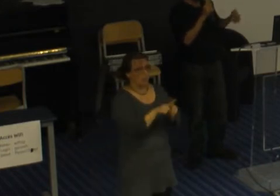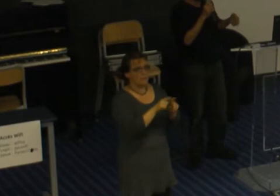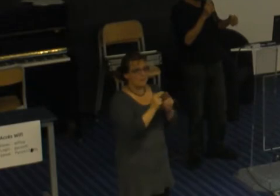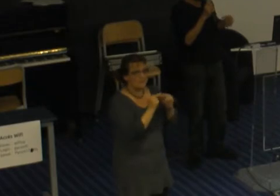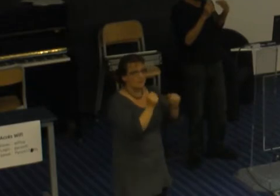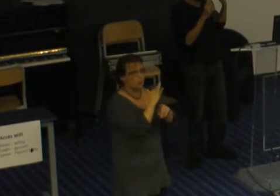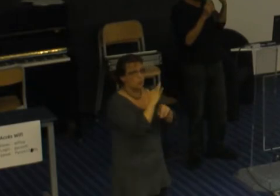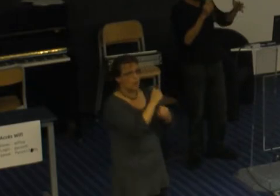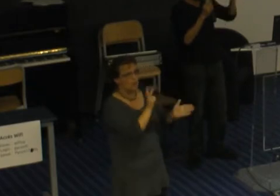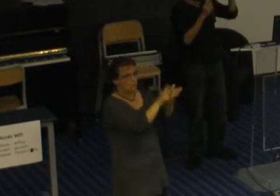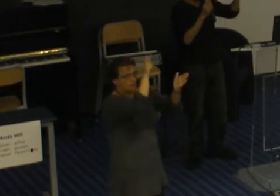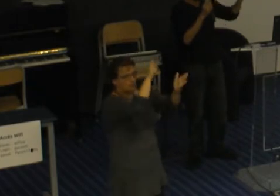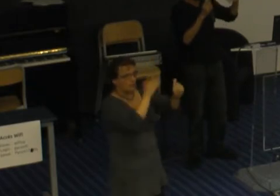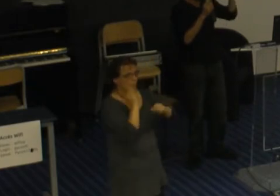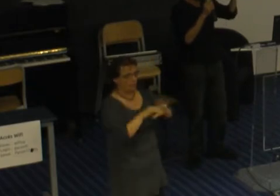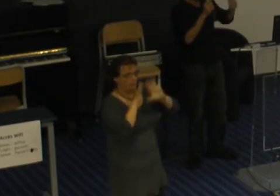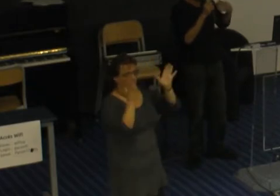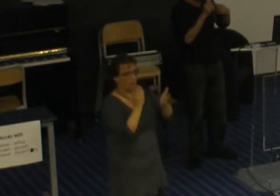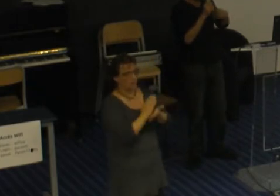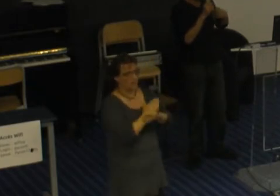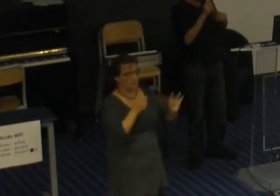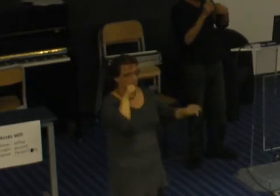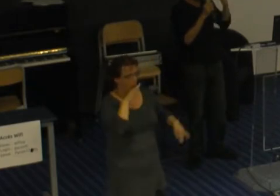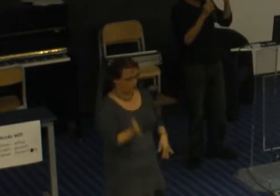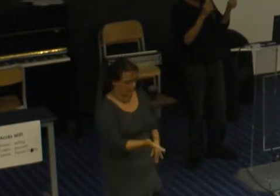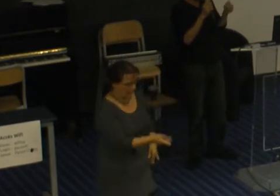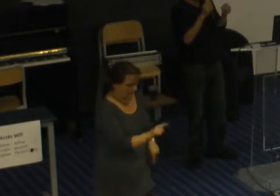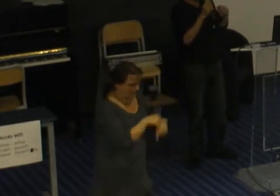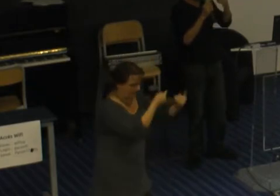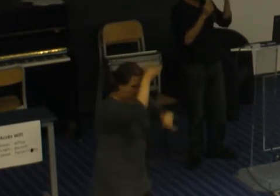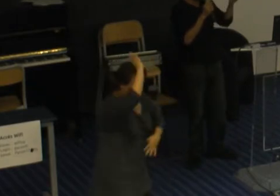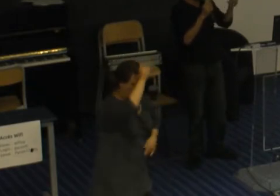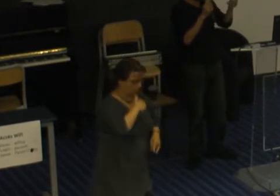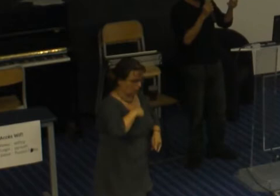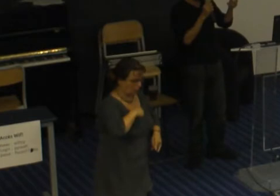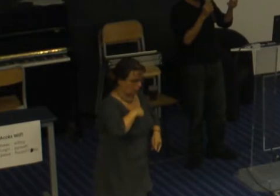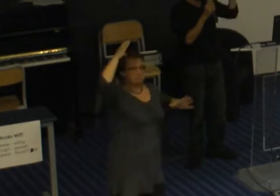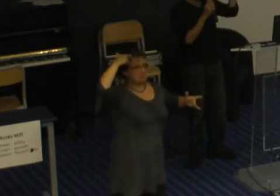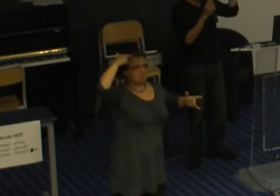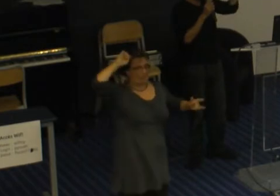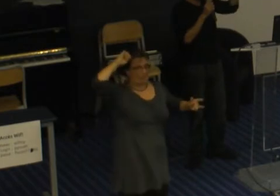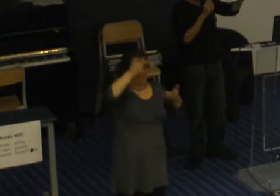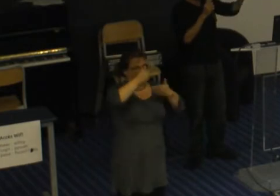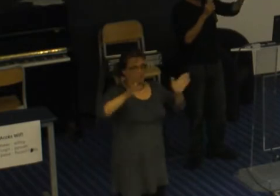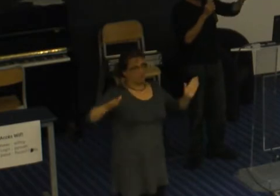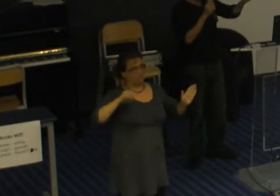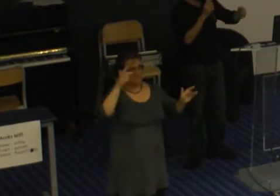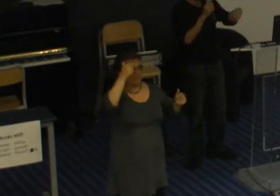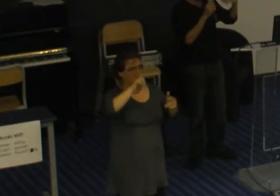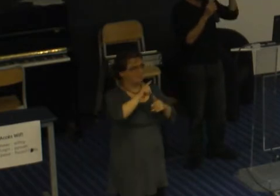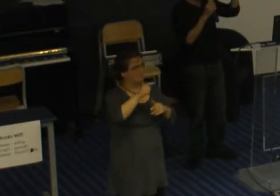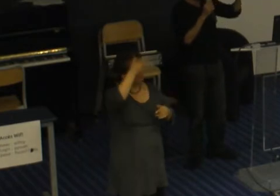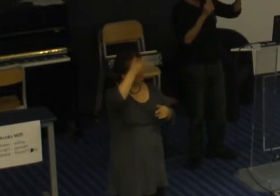beaucoup de classes, en fait, on pousse les enfants à faire du latin pour pouvoir avoir la culture qui va nous donner les clés pour accéder à tels